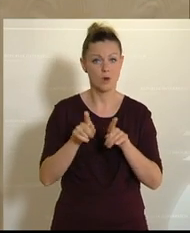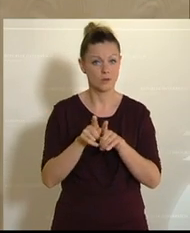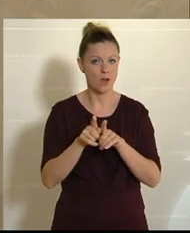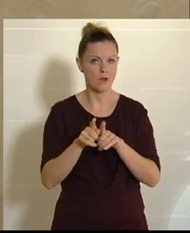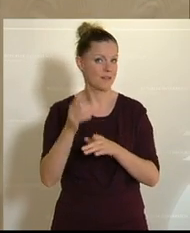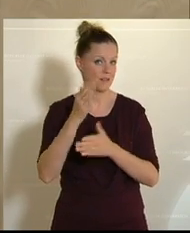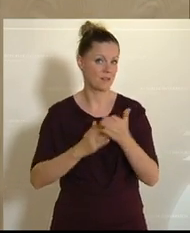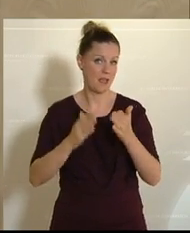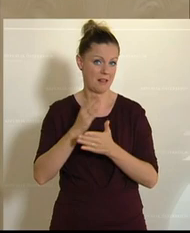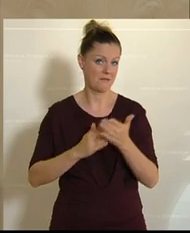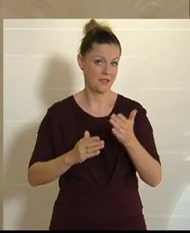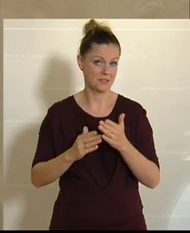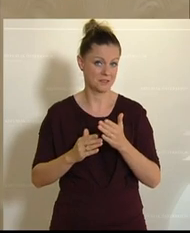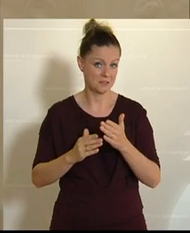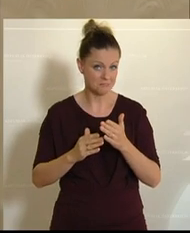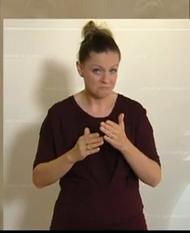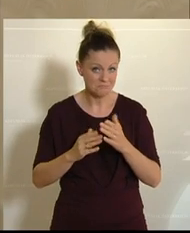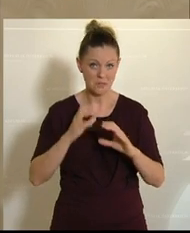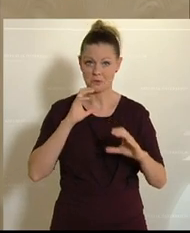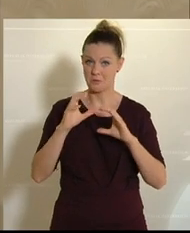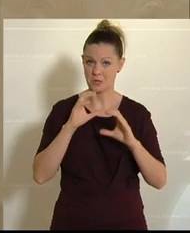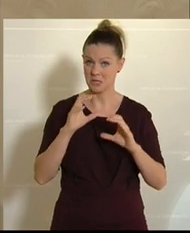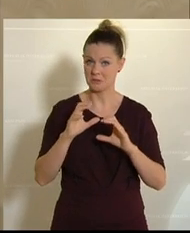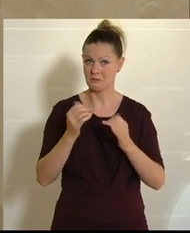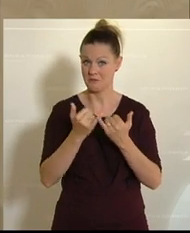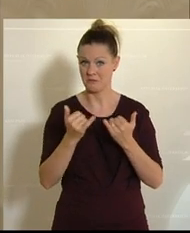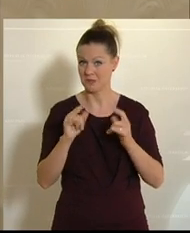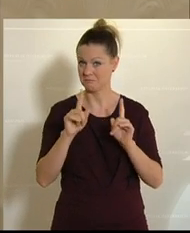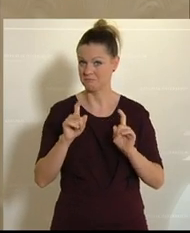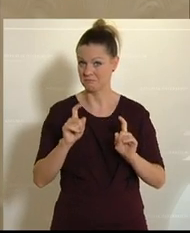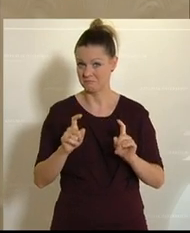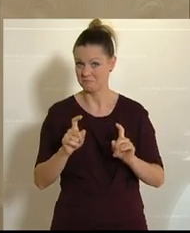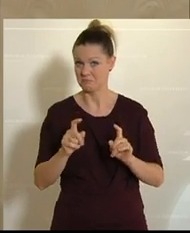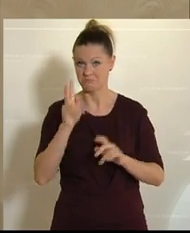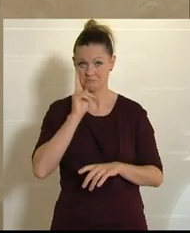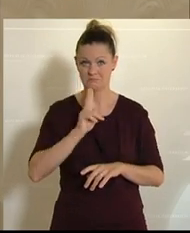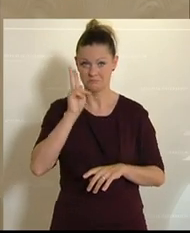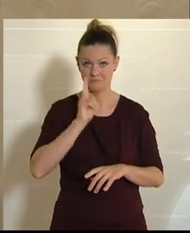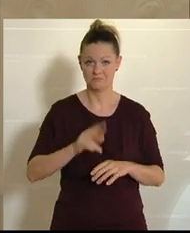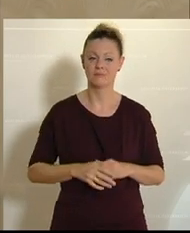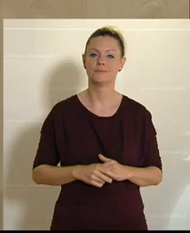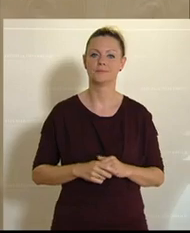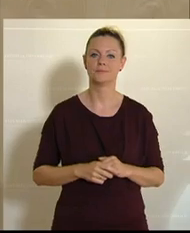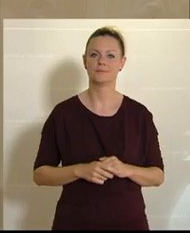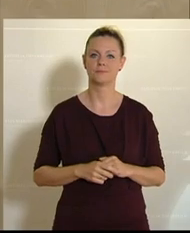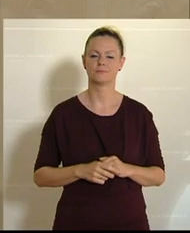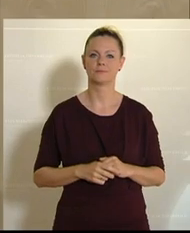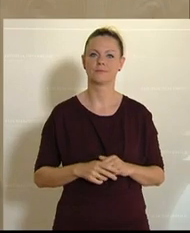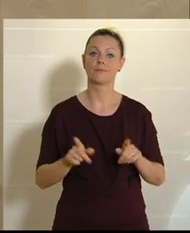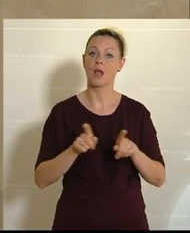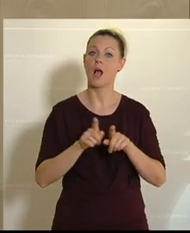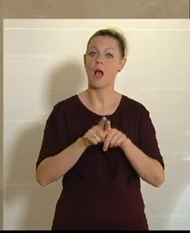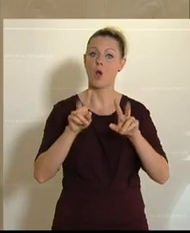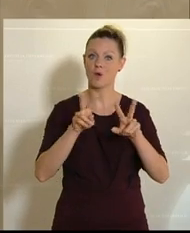wohl sehr fragwürdige Kommunikationsvorgangsweisen. Es ist auch eine Frage,